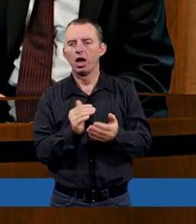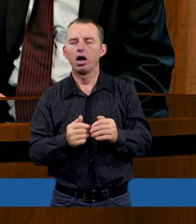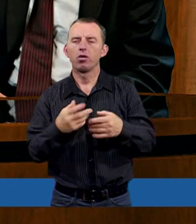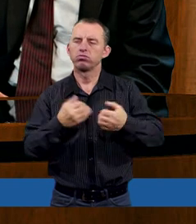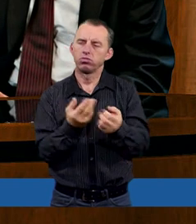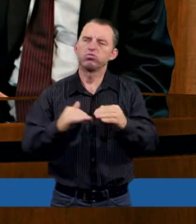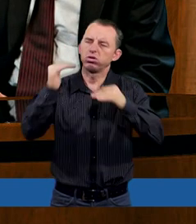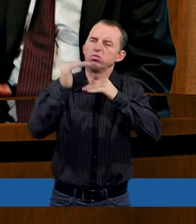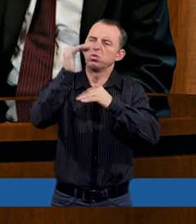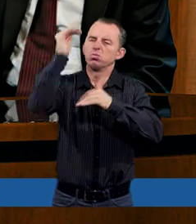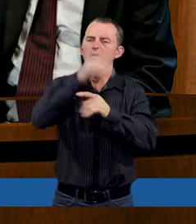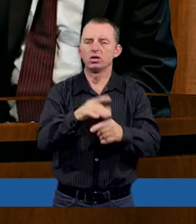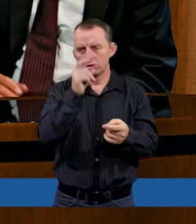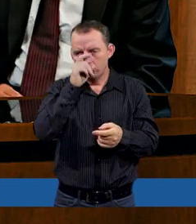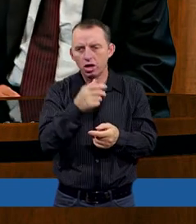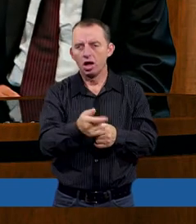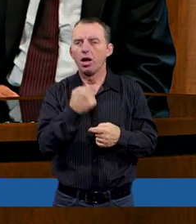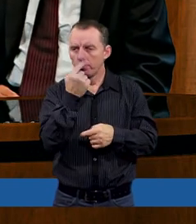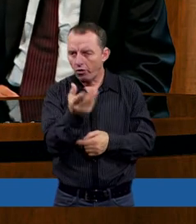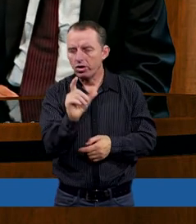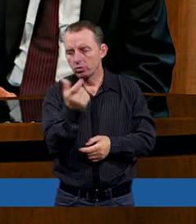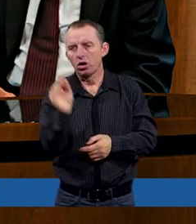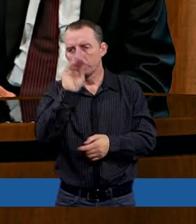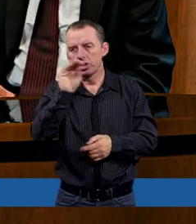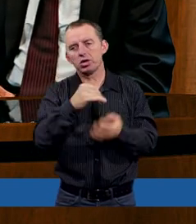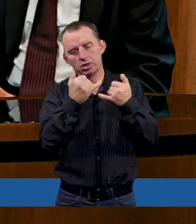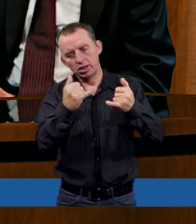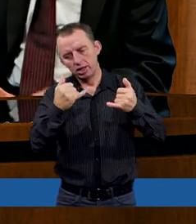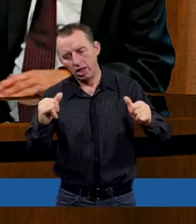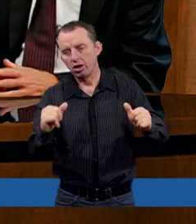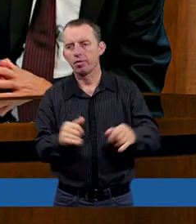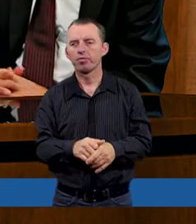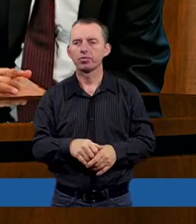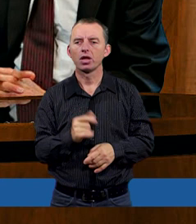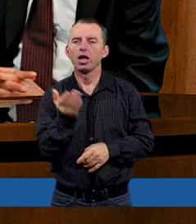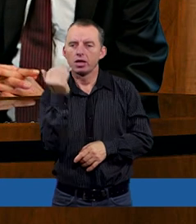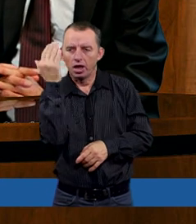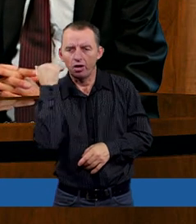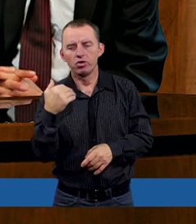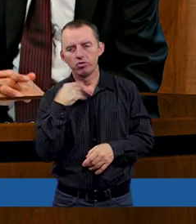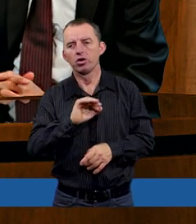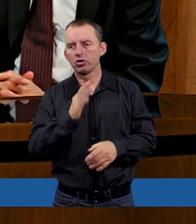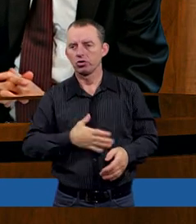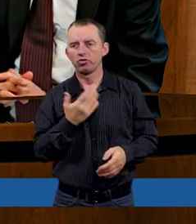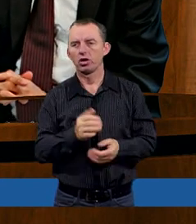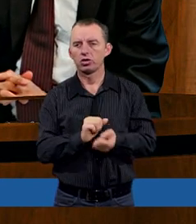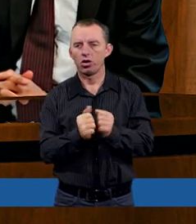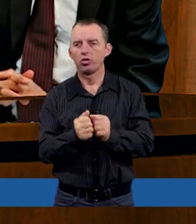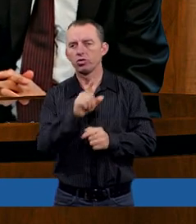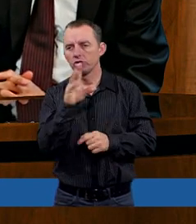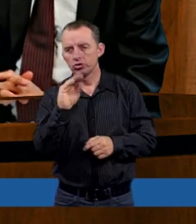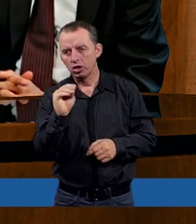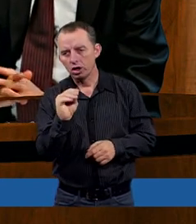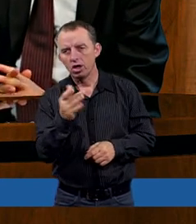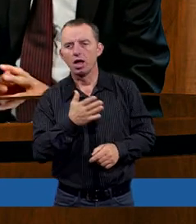Na potęgę. Ja powiem coś jeszcze, może innego. Dla mnie w ogóle dziwne jest to, że